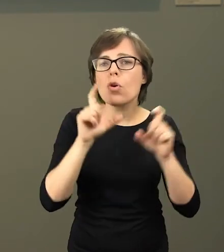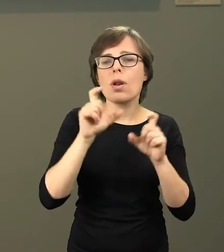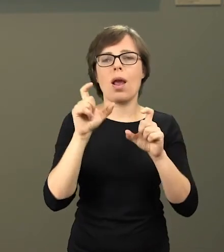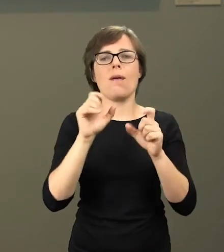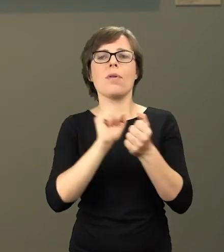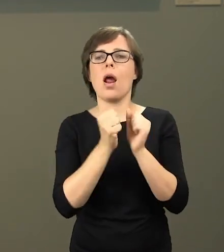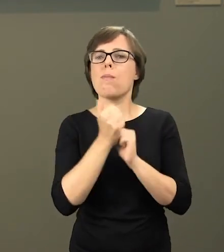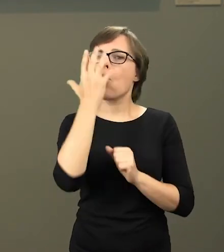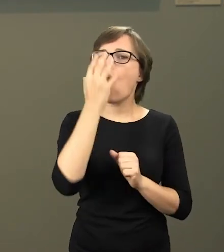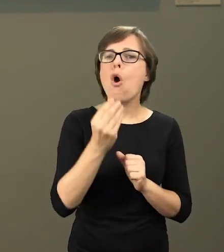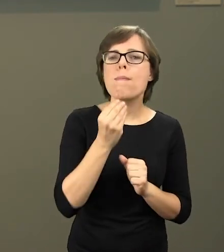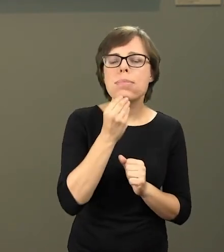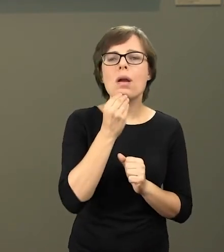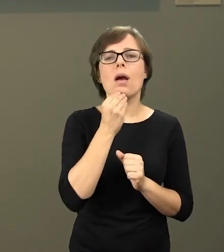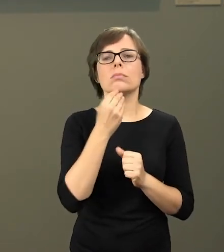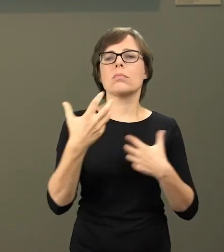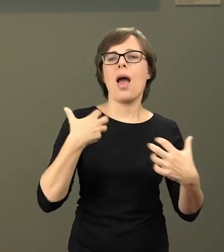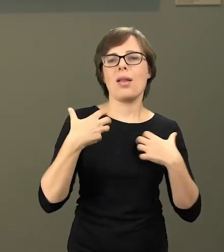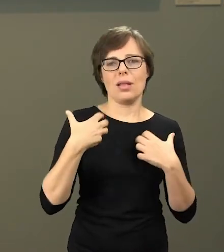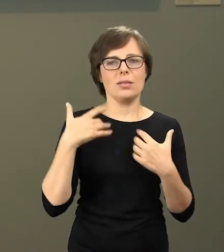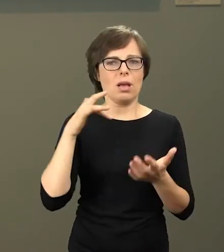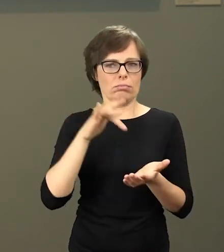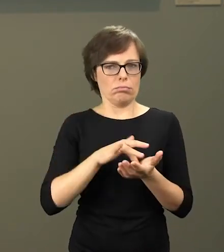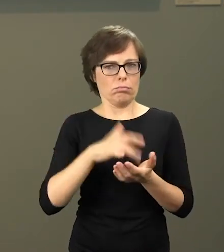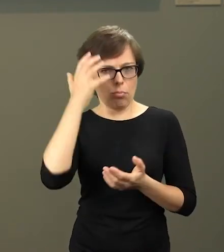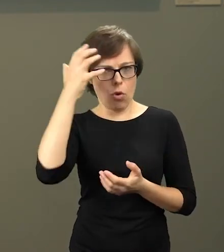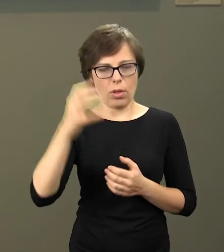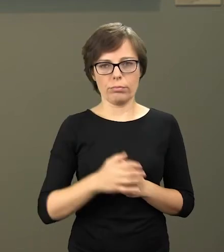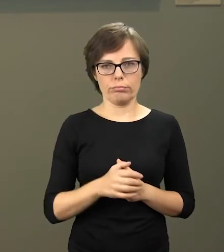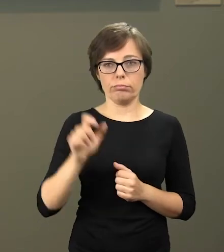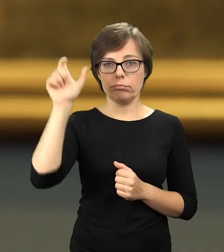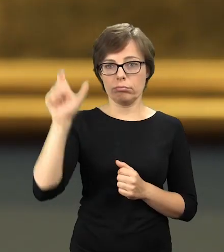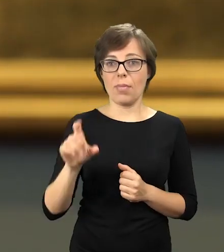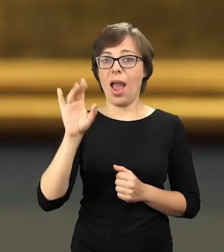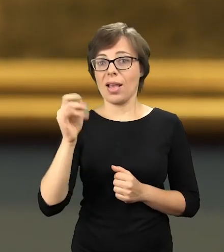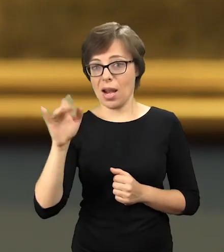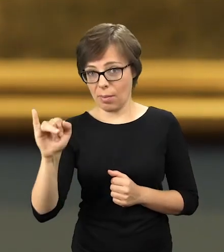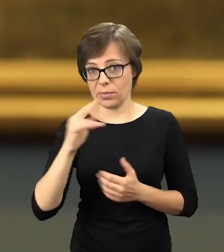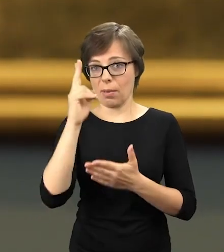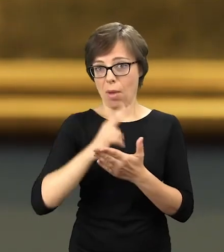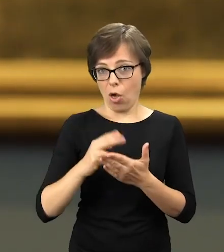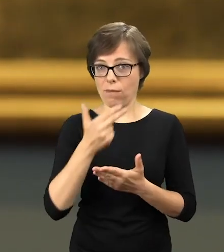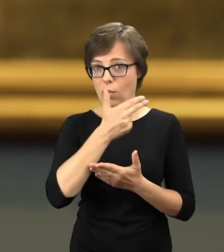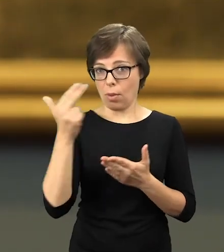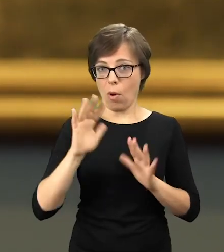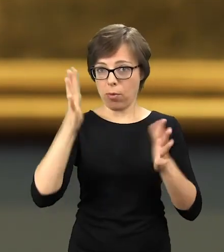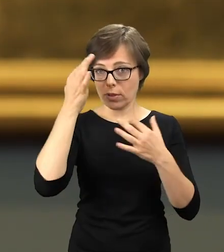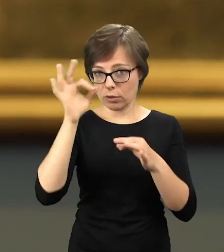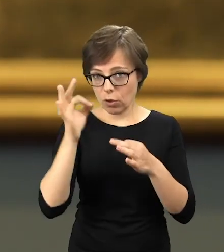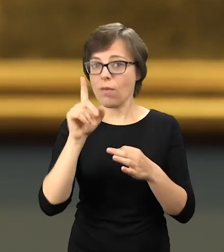fotografie czy obrazy monachijskich artystów. Oprócz Maksymiliana Gierymskiego